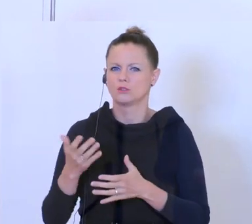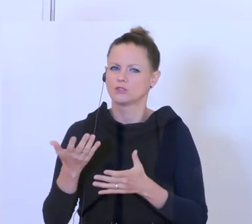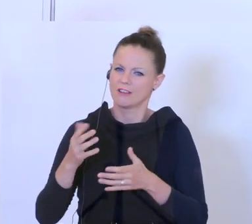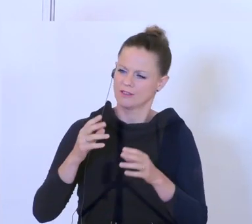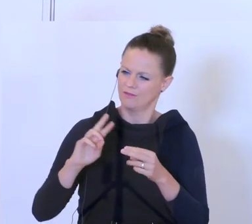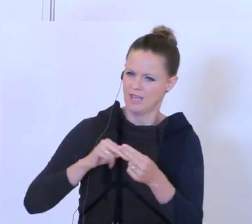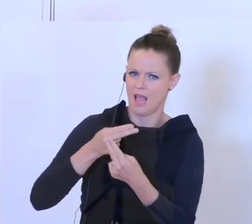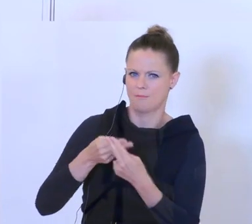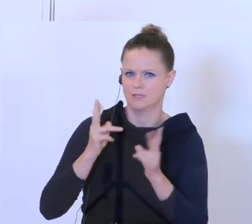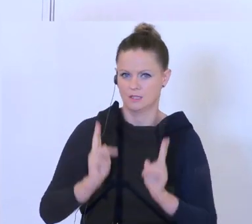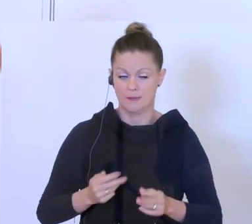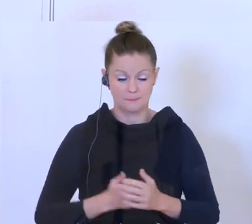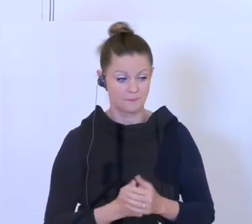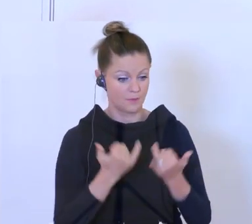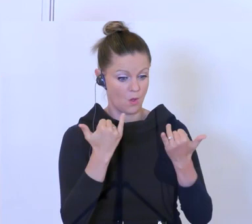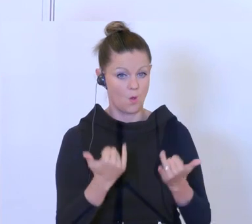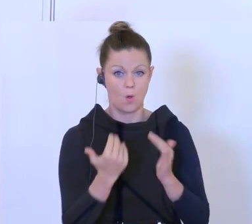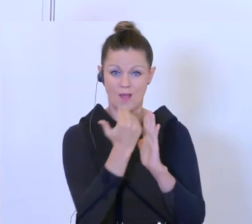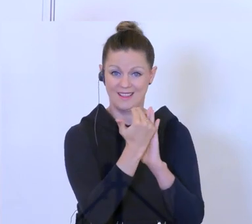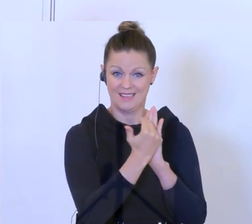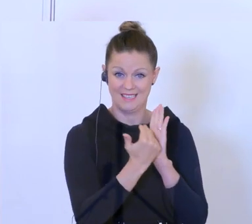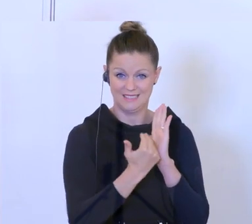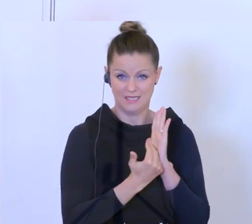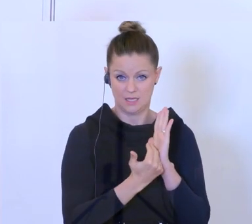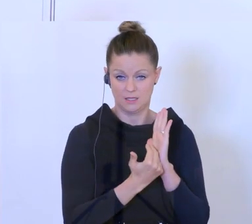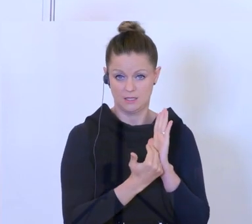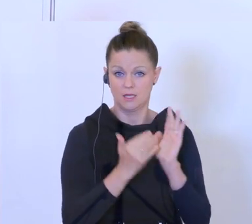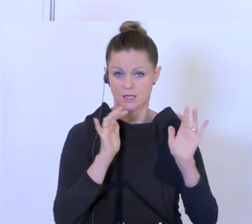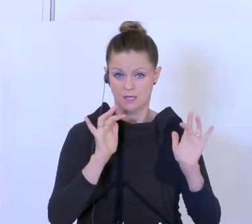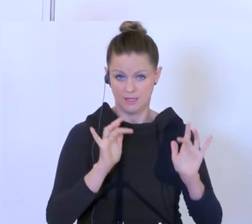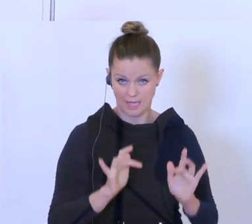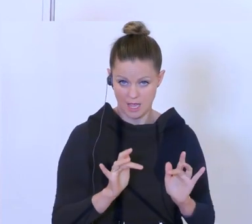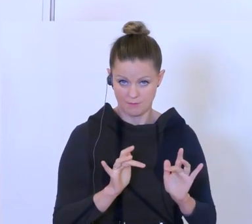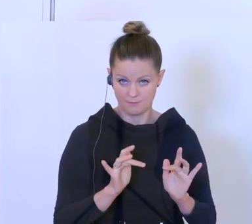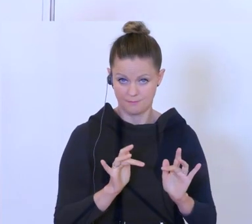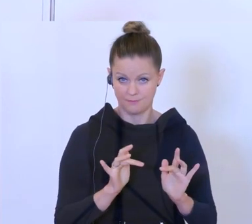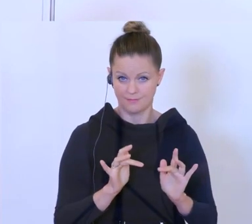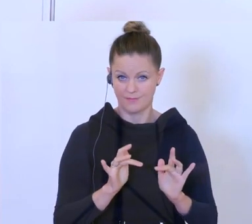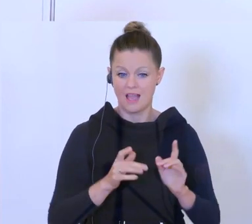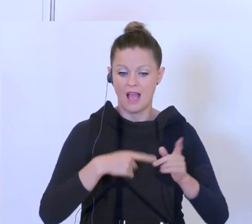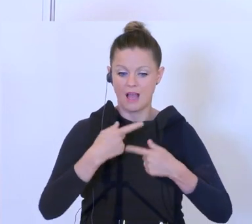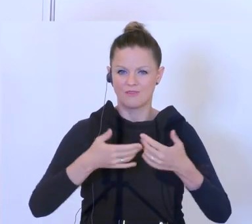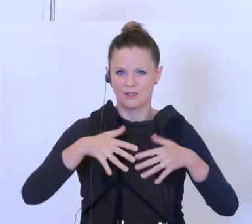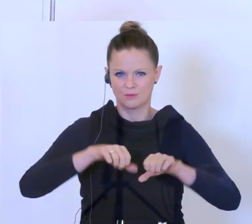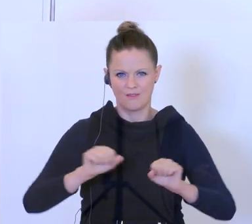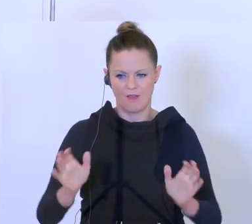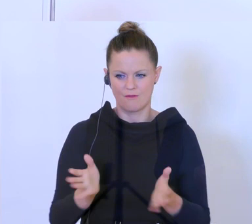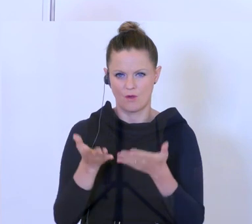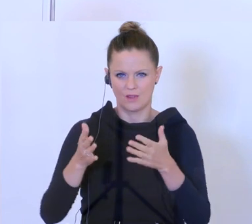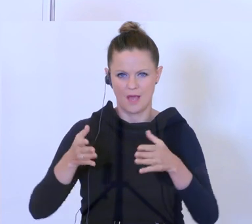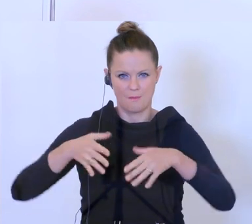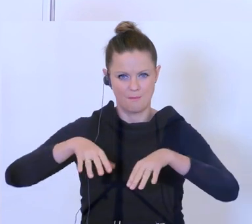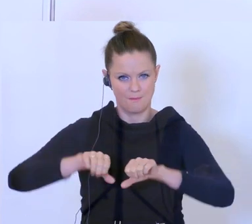Wir haben heute das Gesetz, das heißt die Abwicklungsbank, die Förderbank des Bundes,